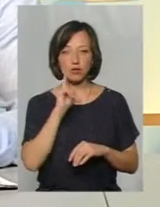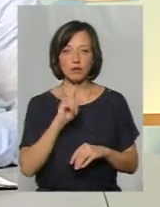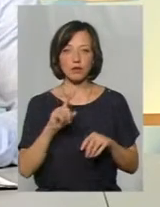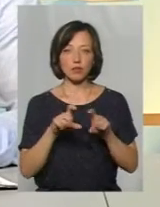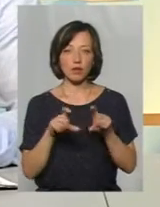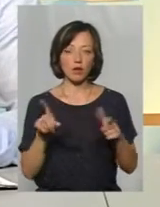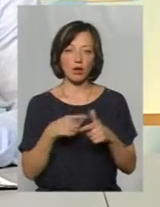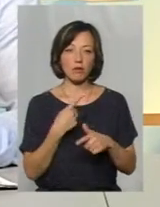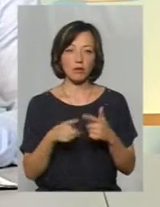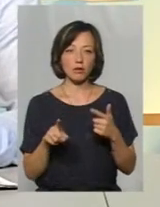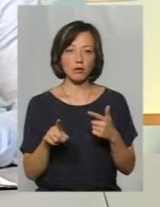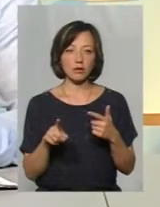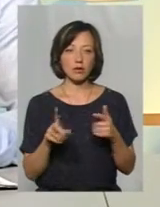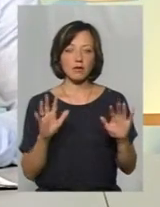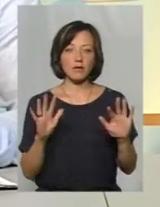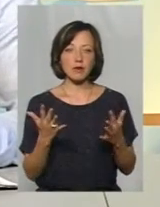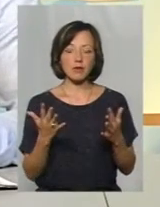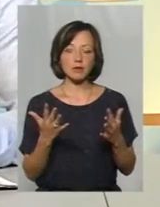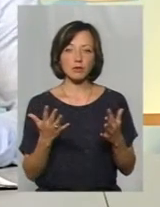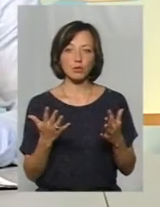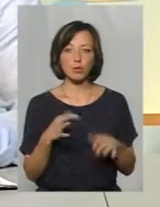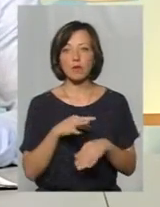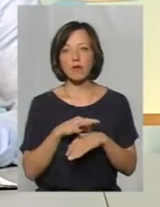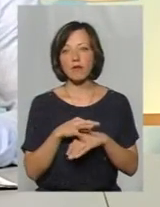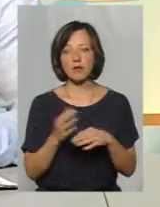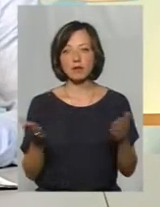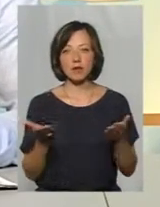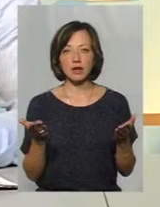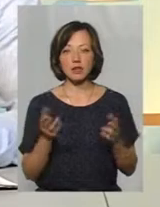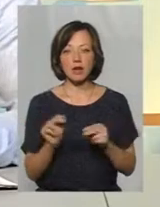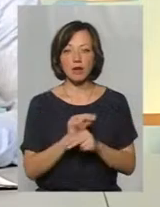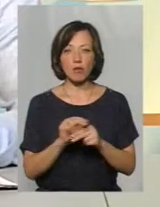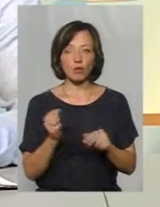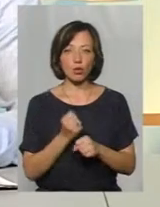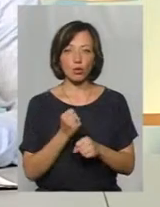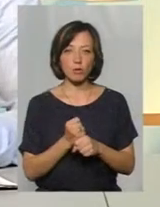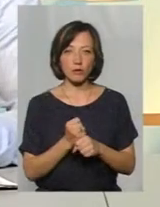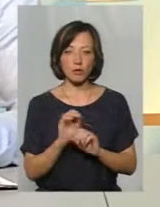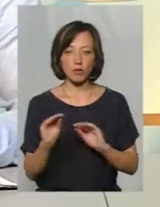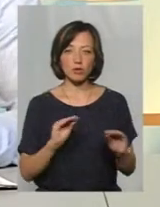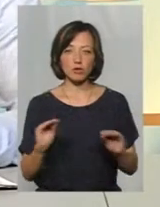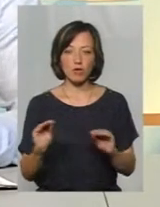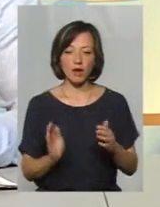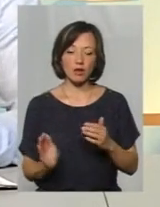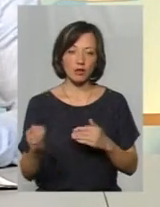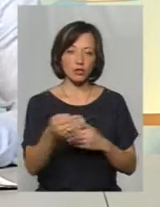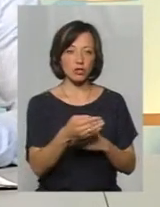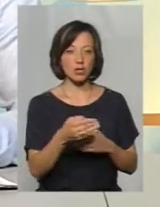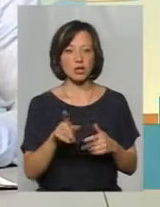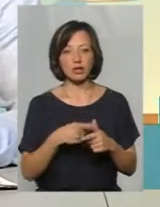або випадку проведення якихось ремонтних робіт, влаштування кишені, чи